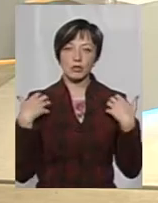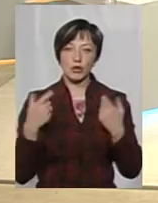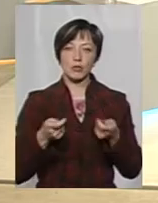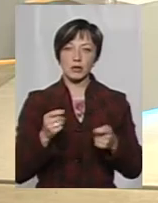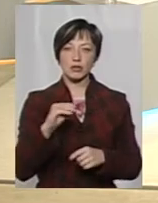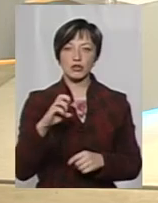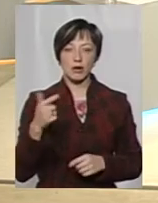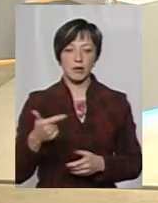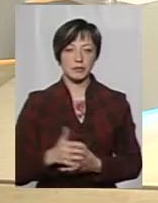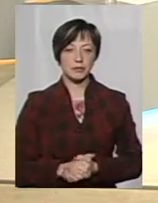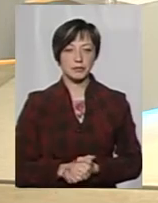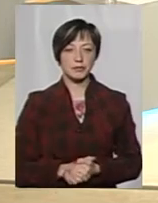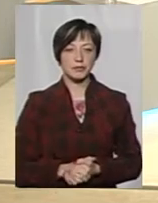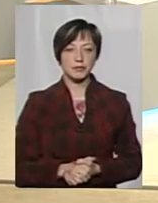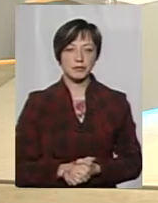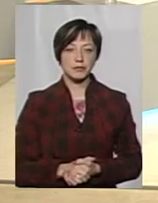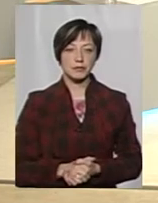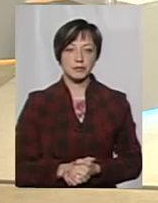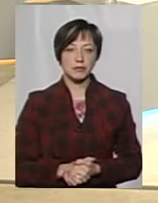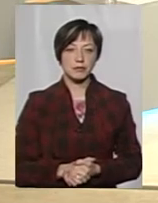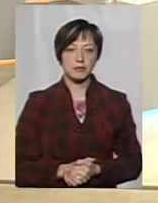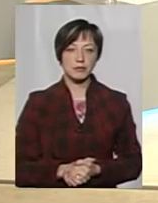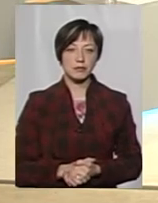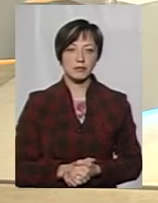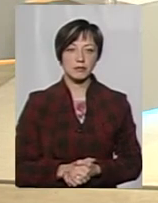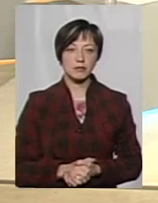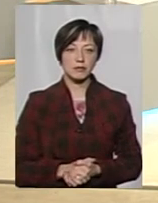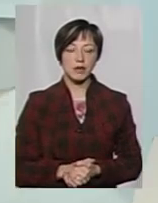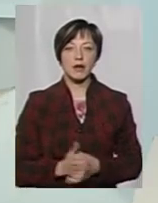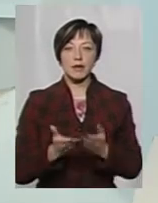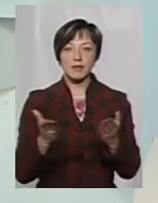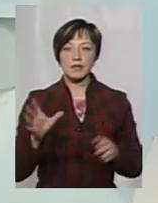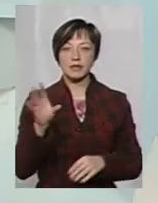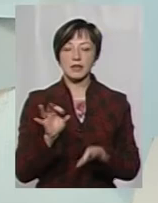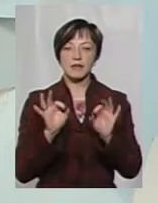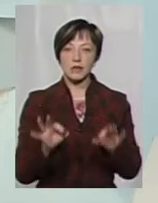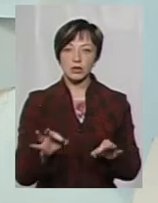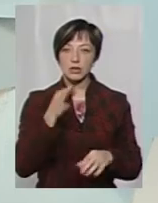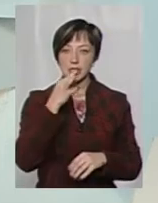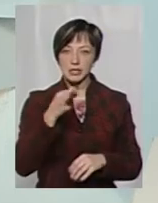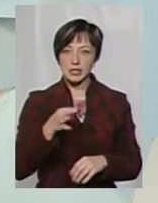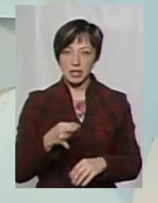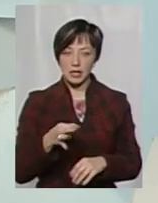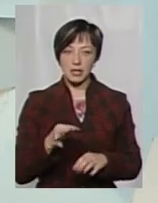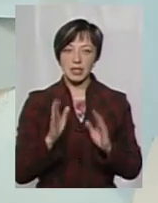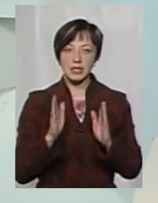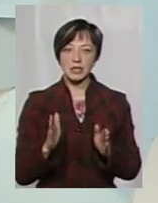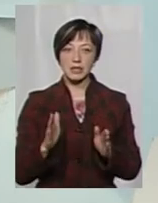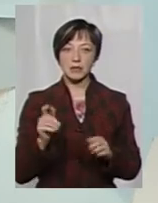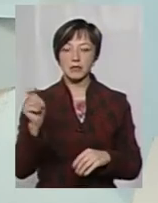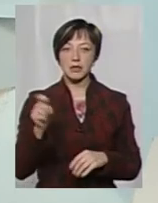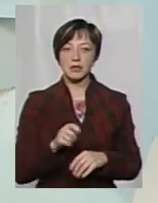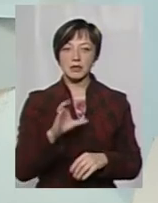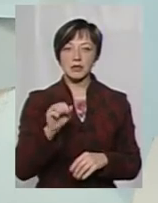управління житлово-комунального господарства. Прошу вас, Вікторія. Так, ви всевірно сказали. От тільки-тільки я під'їхала з